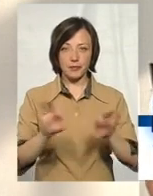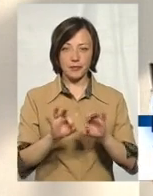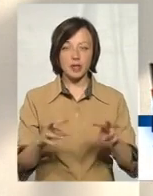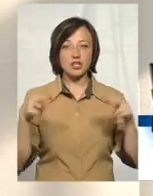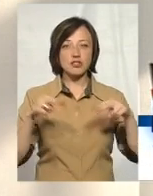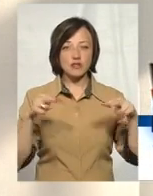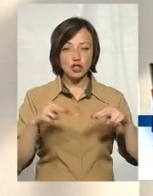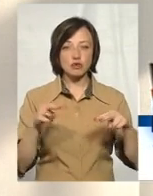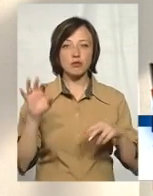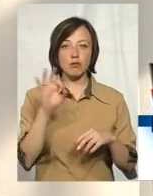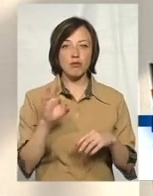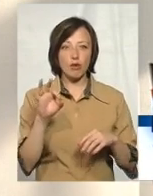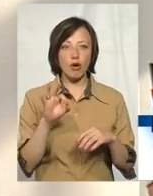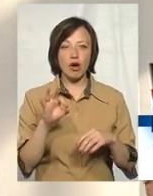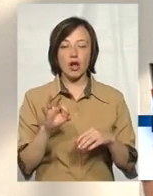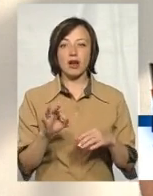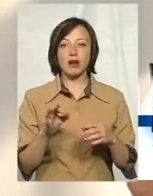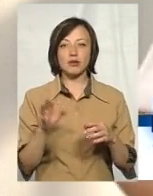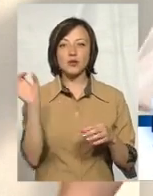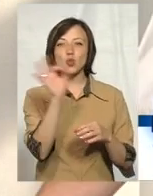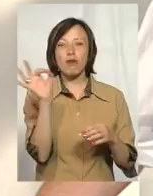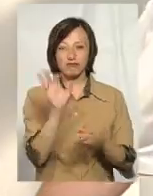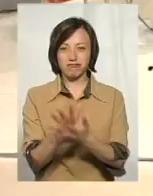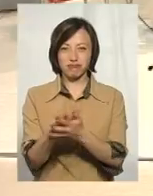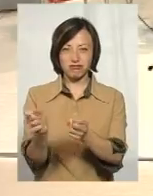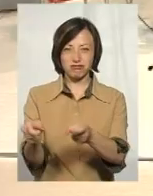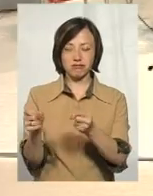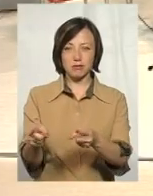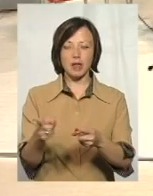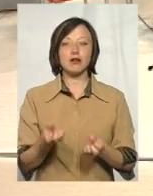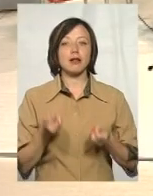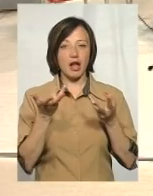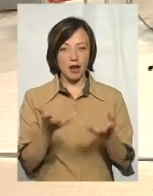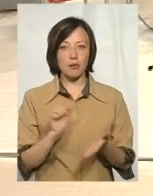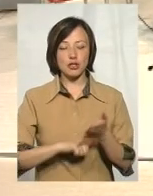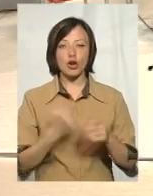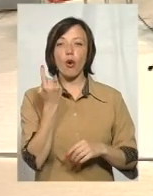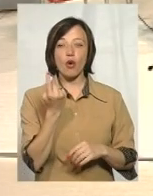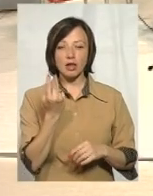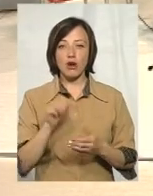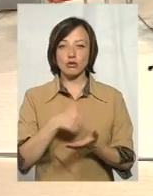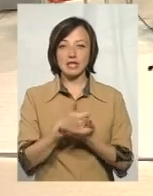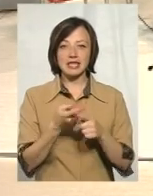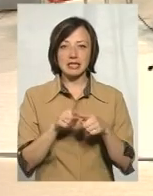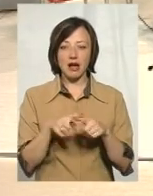свідчать про свіжефекальне забруднення. З чим це зв'язано? Тут декілька причин. І перша основна причина – це